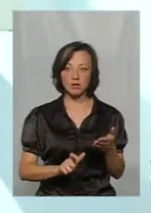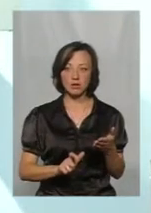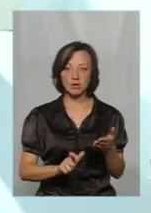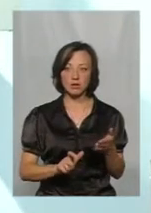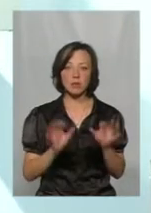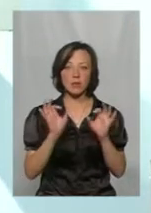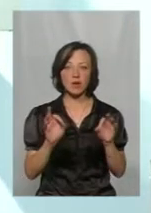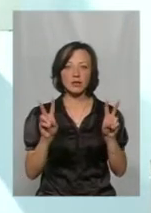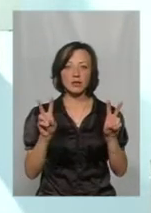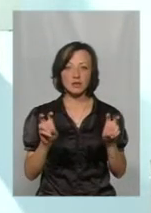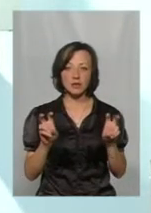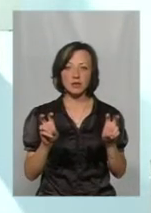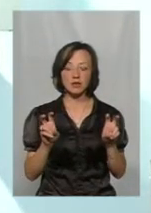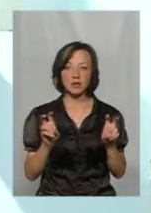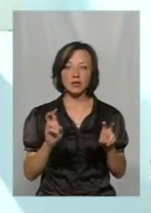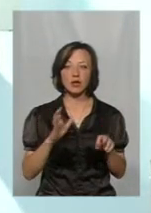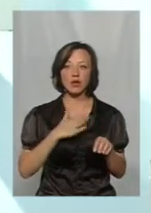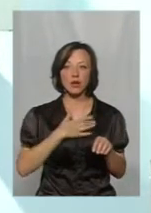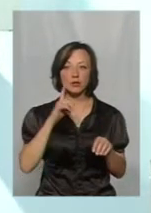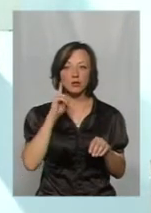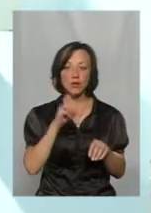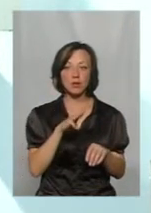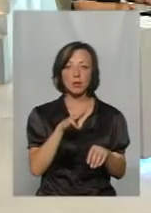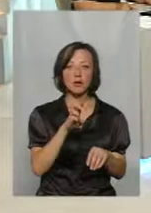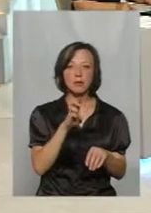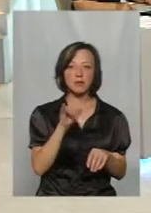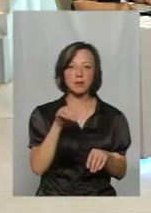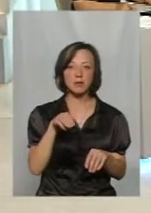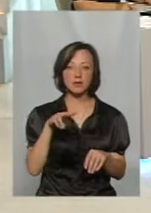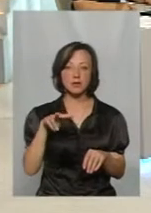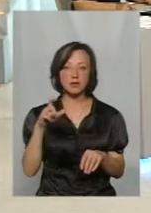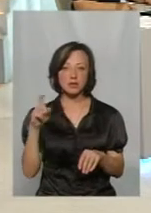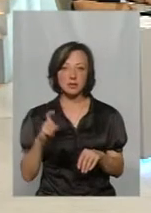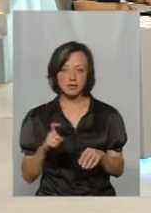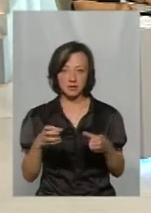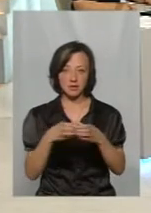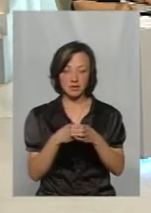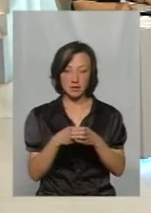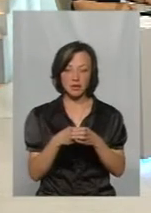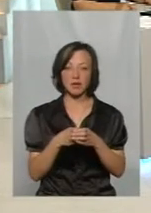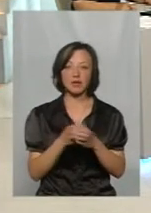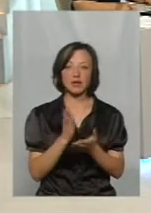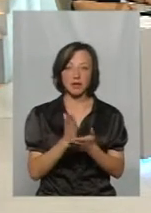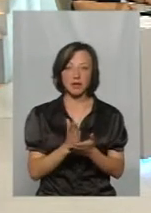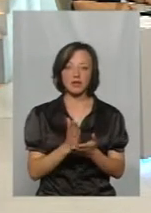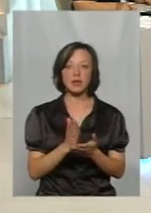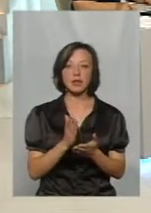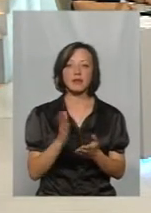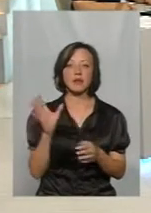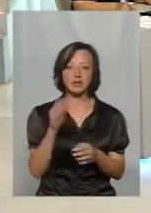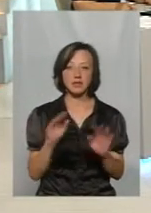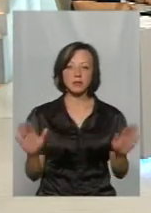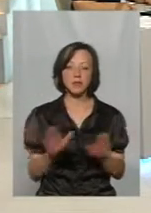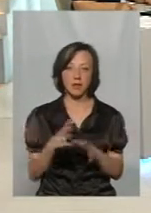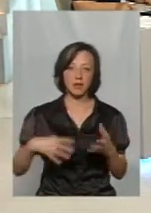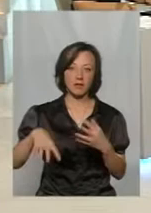правильно не назвеш гурт, такий в нашій молодці був Бітлз англійський. У нас навіть на капустнику є стидей пісня, яку ми всі разом